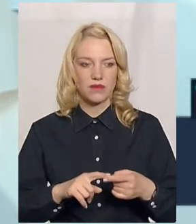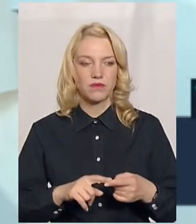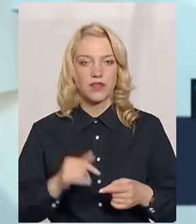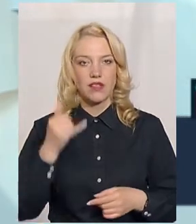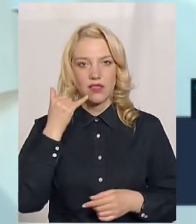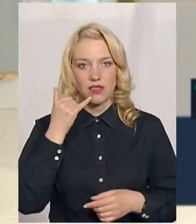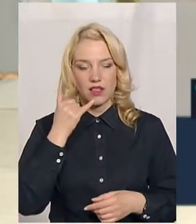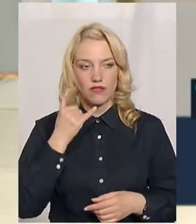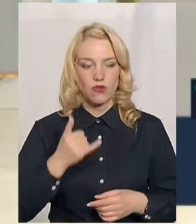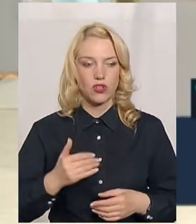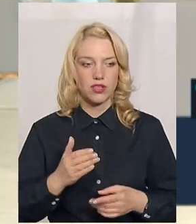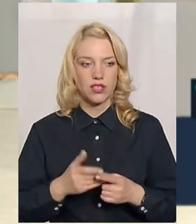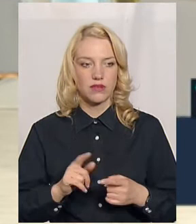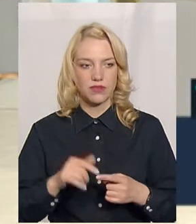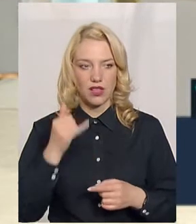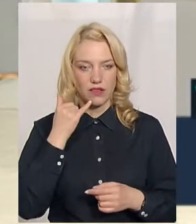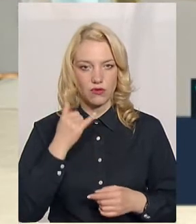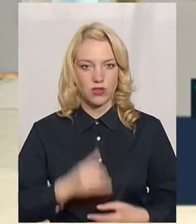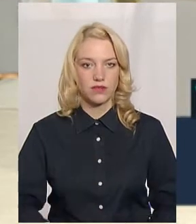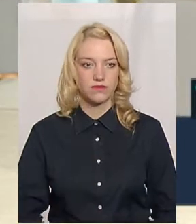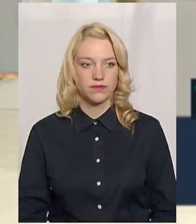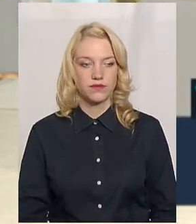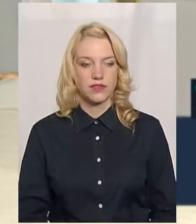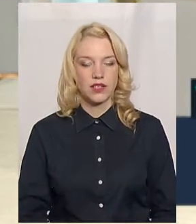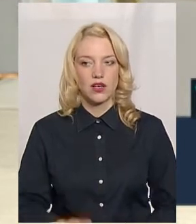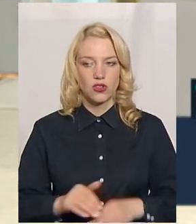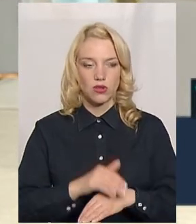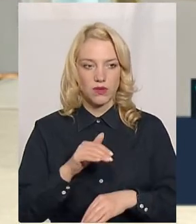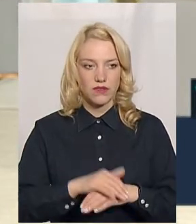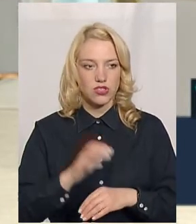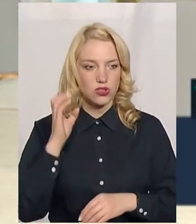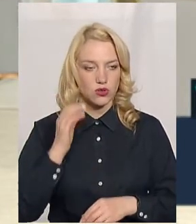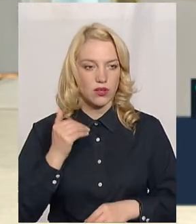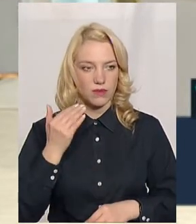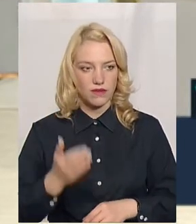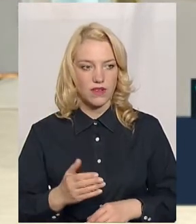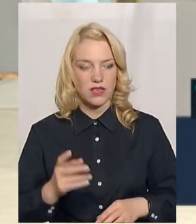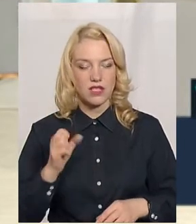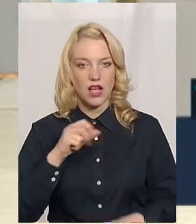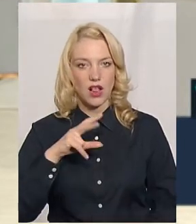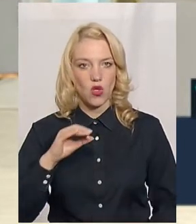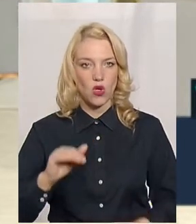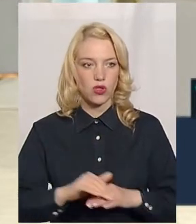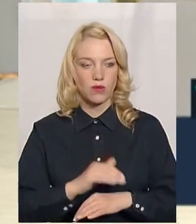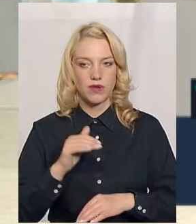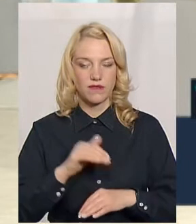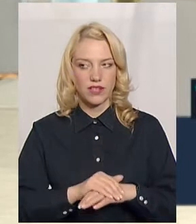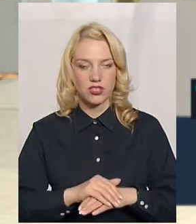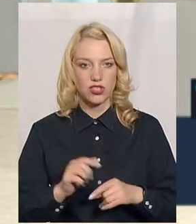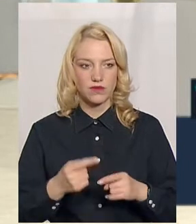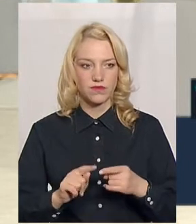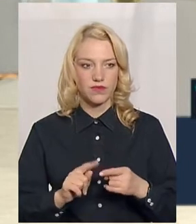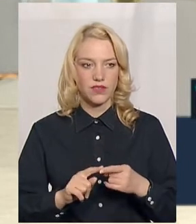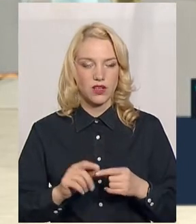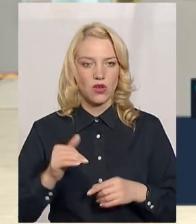маємо телефонний дзвінок. Уже маємо. Добрий вечір. Слухаємо вас. Алло, доброго вечора. Добрий